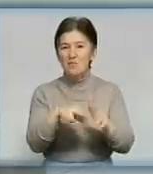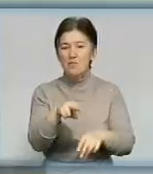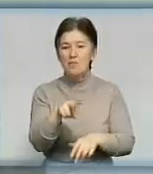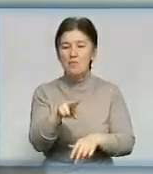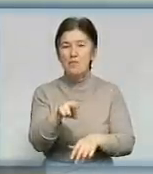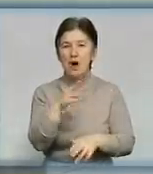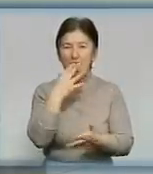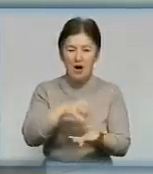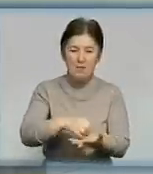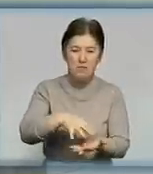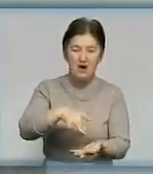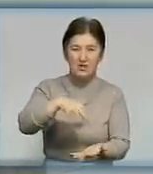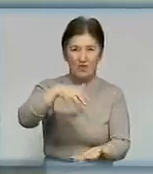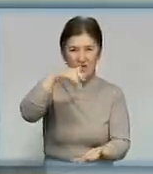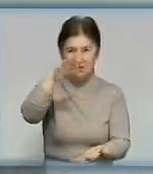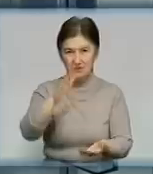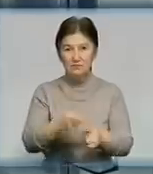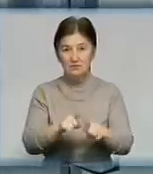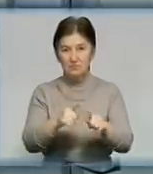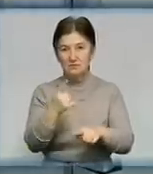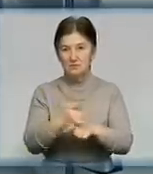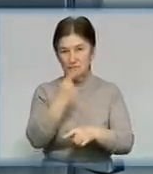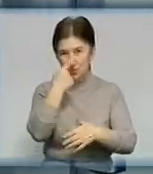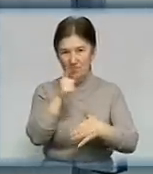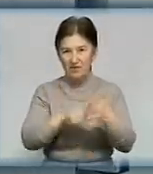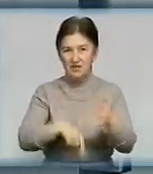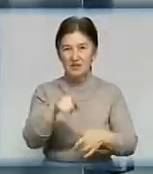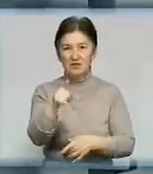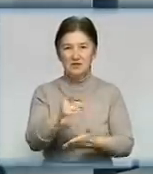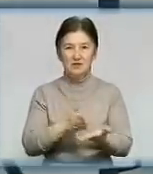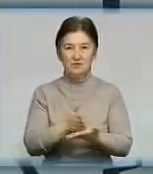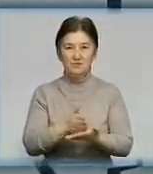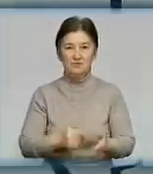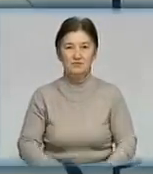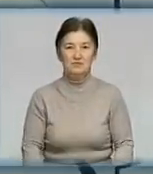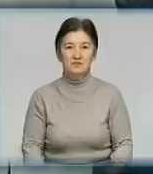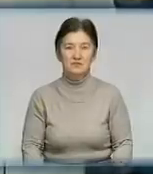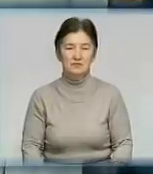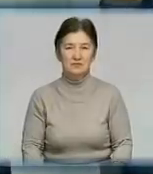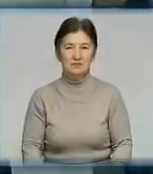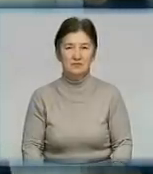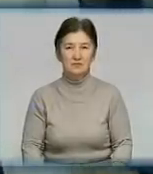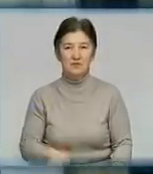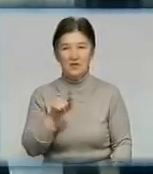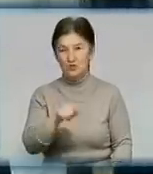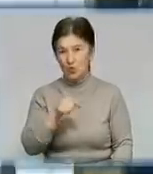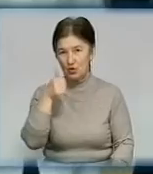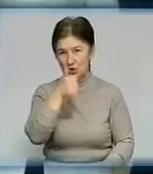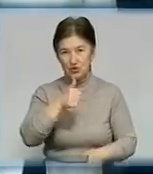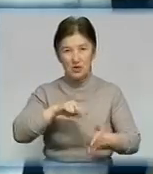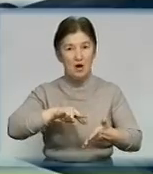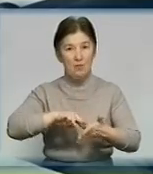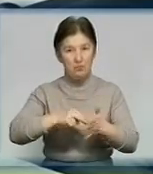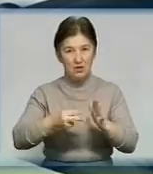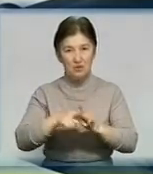відділення стане найкращим в області. Впевнений завідувачий операційним блоком Микола Есаулов. У тьогорічних планах керівництва